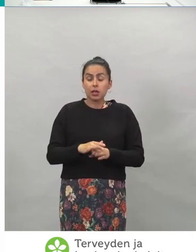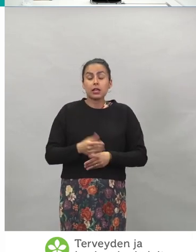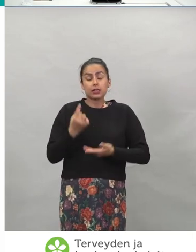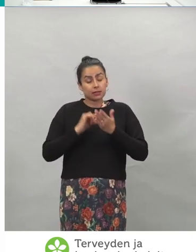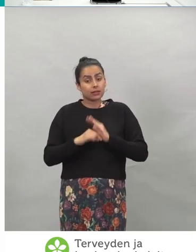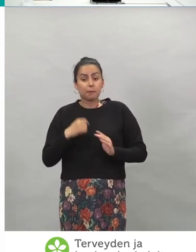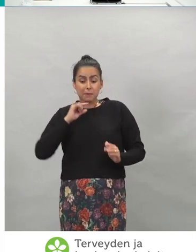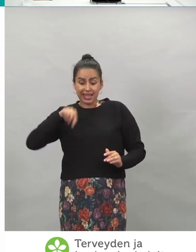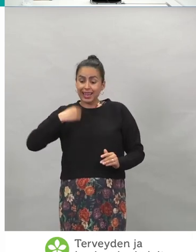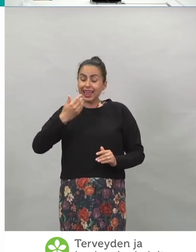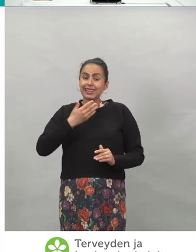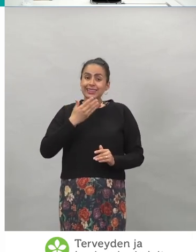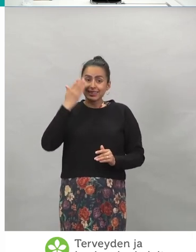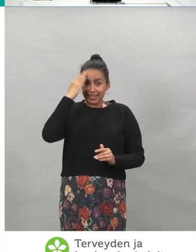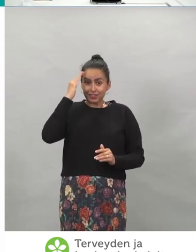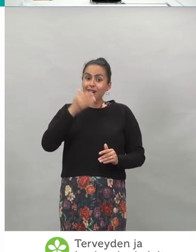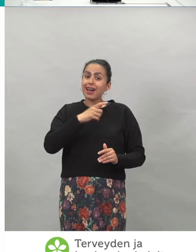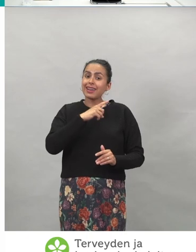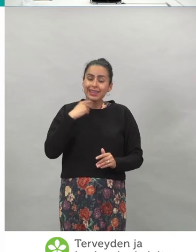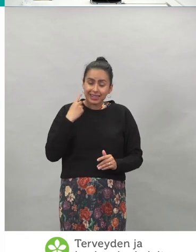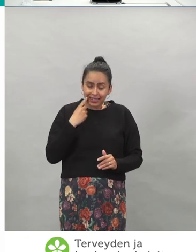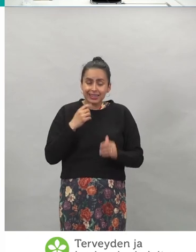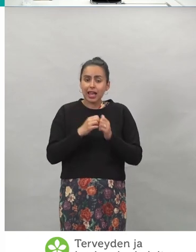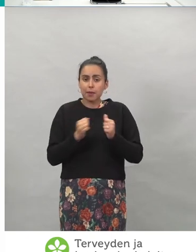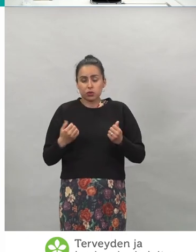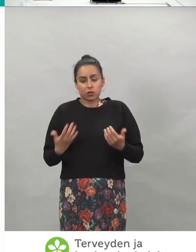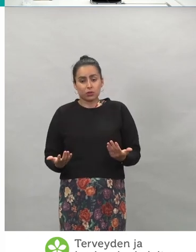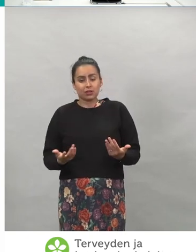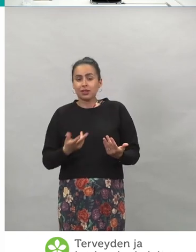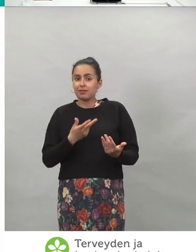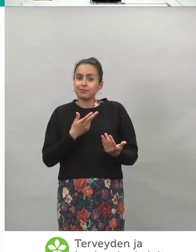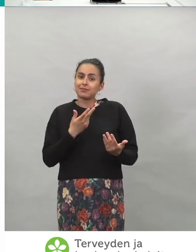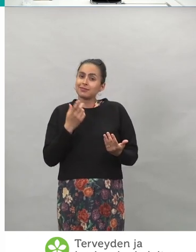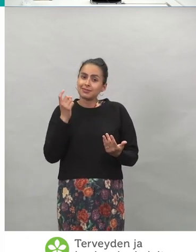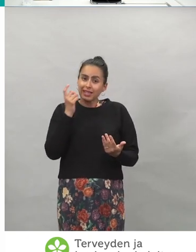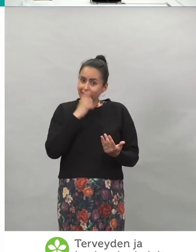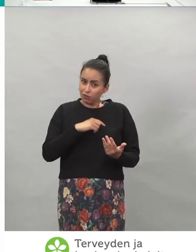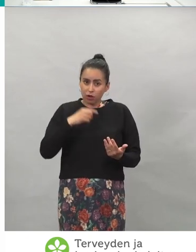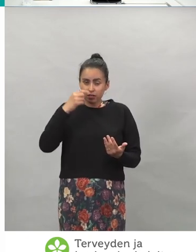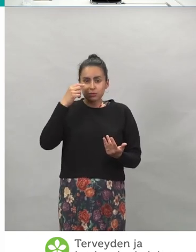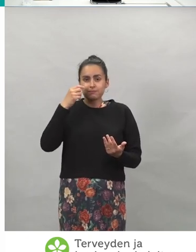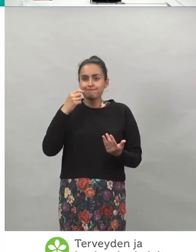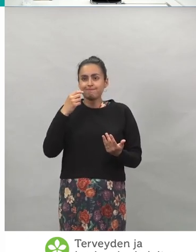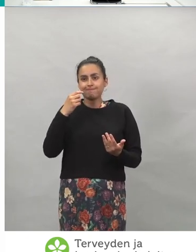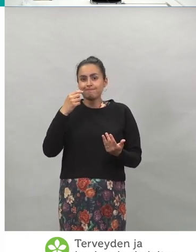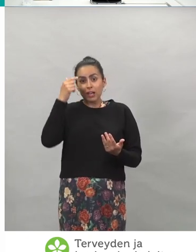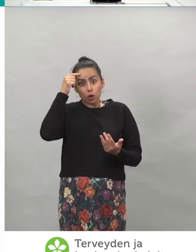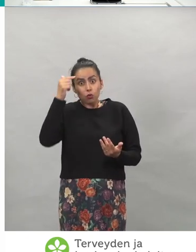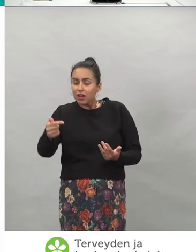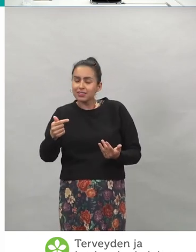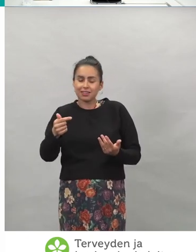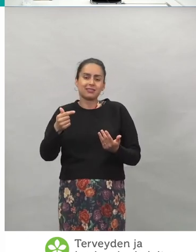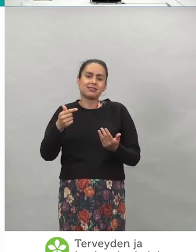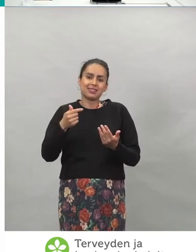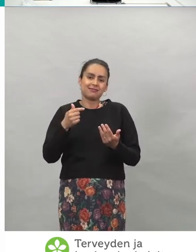tulee, mutta juuri nyt en voi sanoa teille rinta-äänellä, että suoja olisi